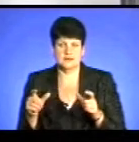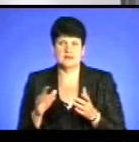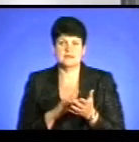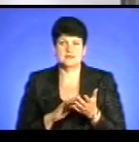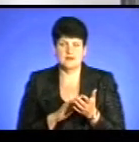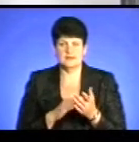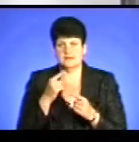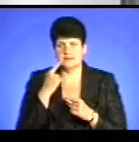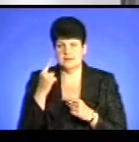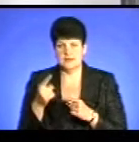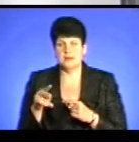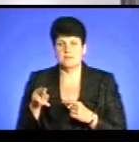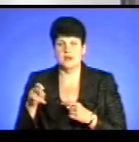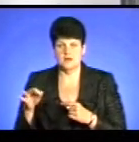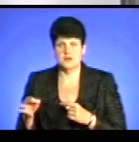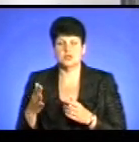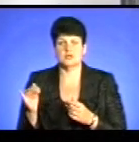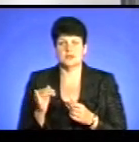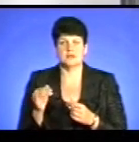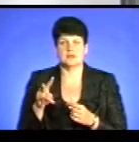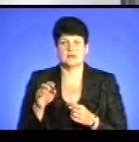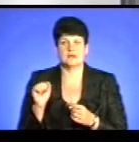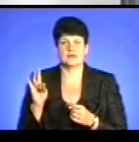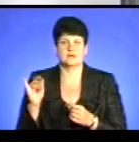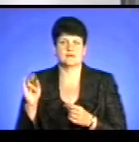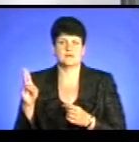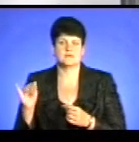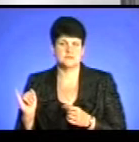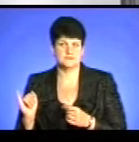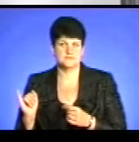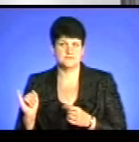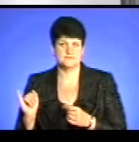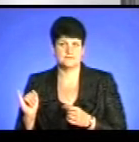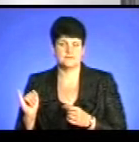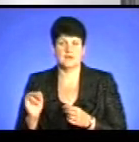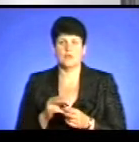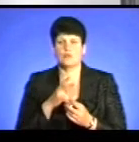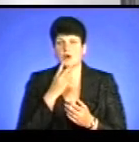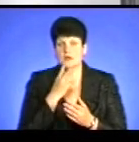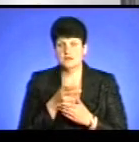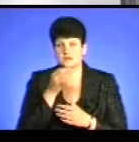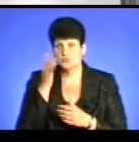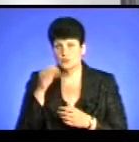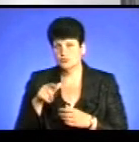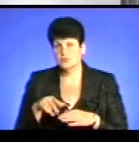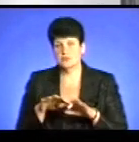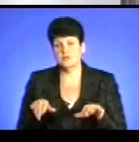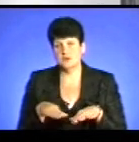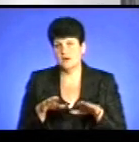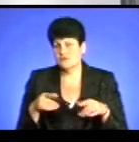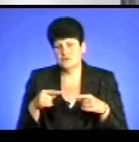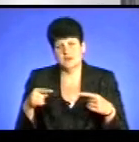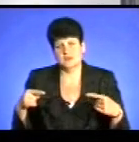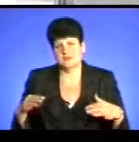пляж і Лабора? Де працюють рятувальні обласні служби. Але, як показує досвід, купаються жителі краю і на багатьох